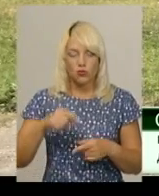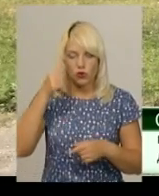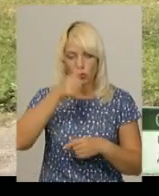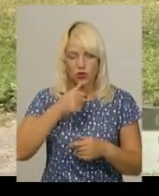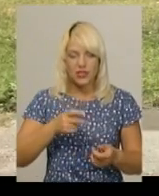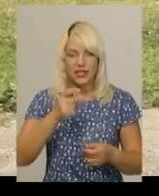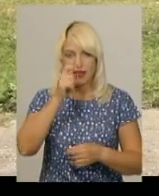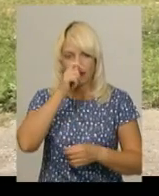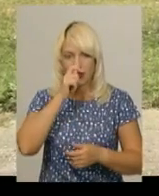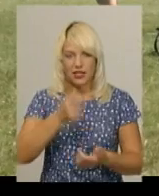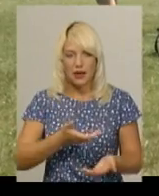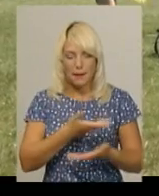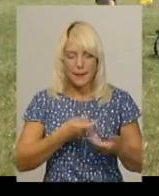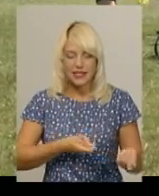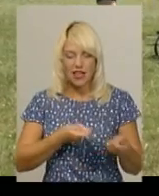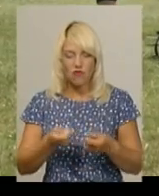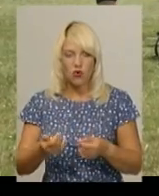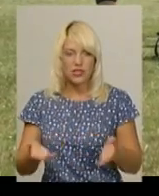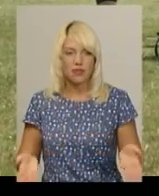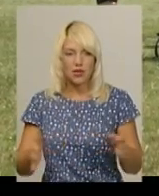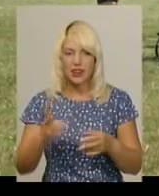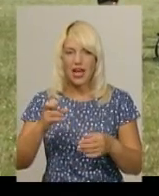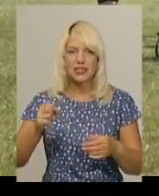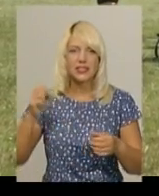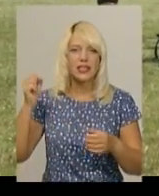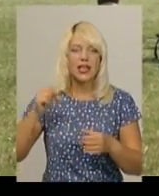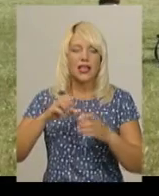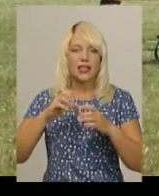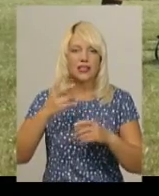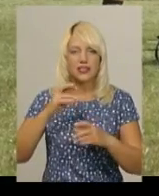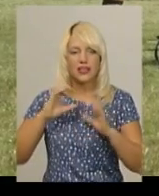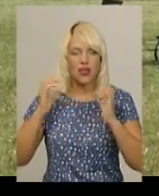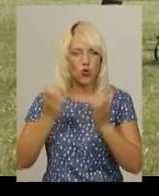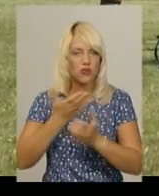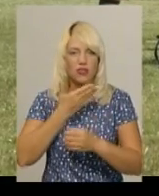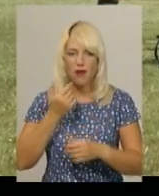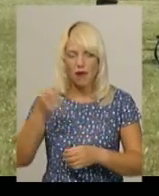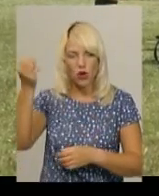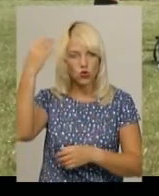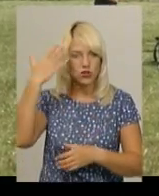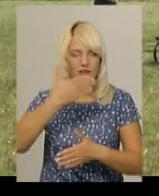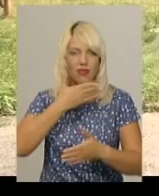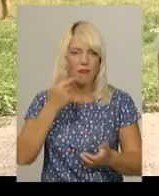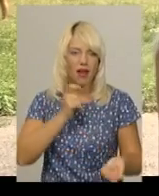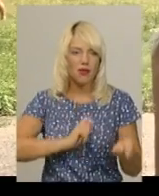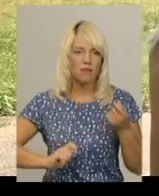ми завозили, підгортали. На стадіоні немає душової, бо немає води, як і роздягальні, каже волейболістка Вероніка Пекнич. Ми вдіваємося